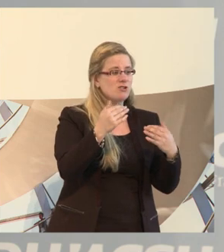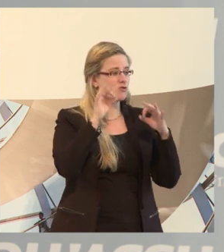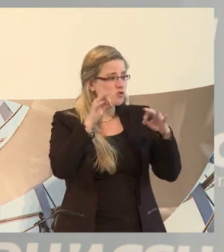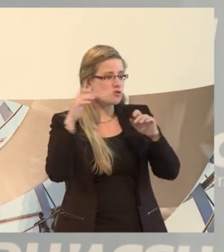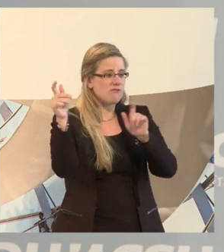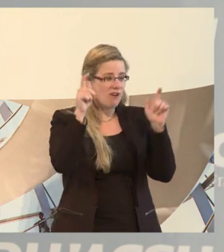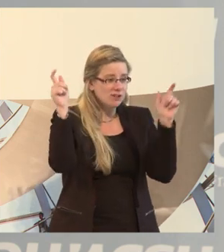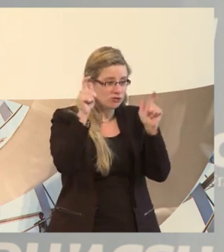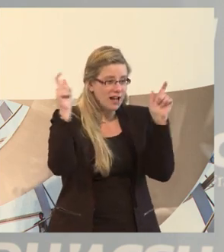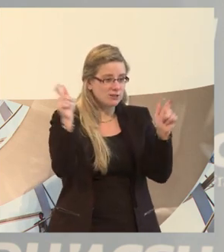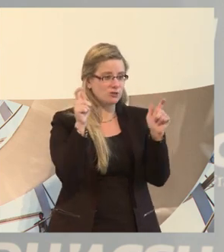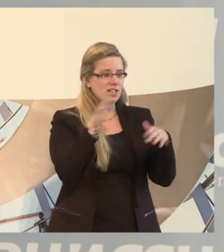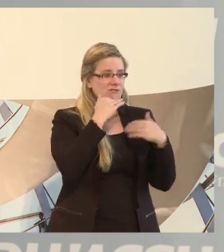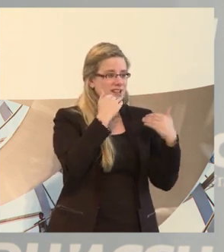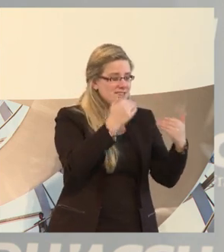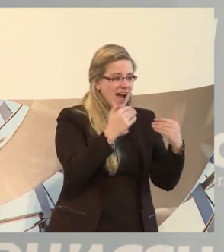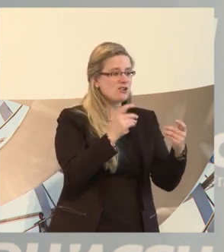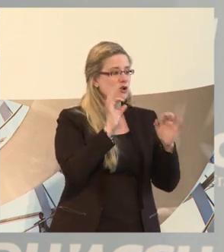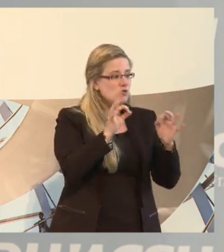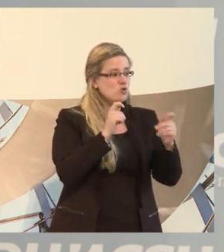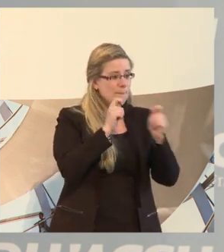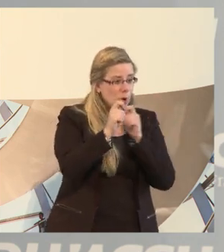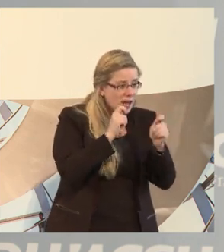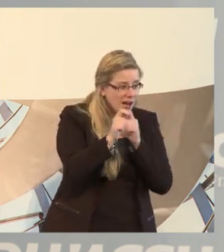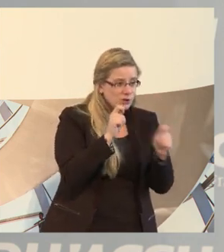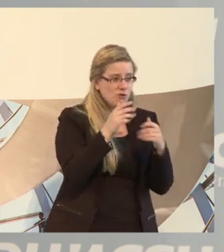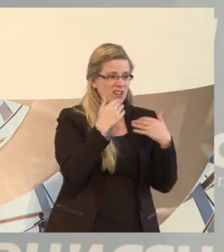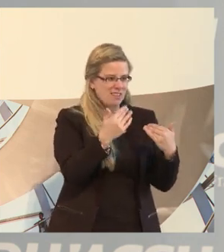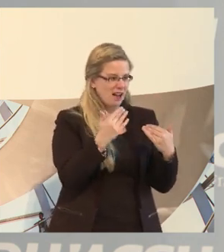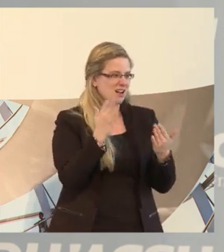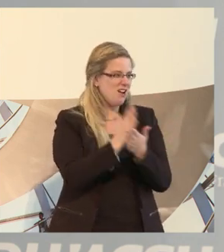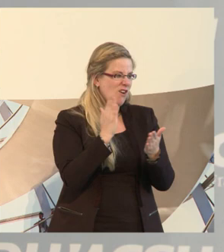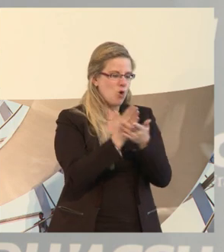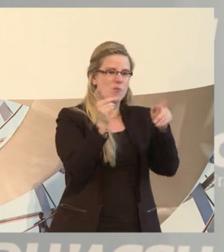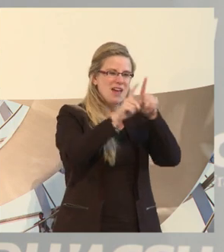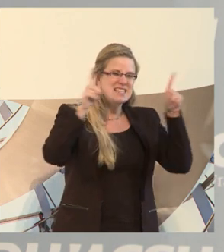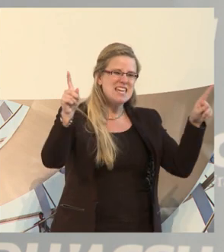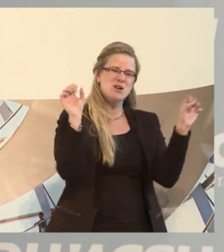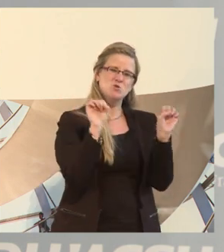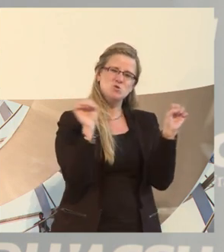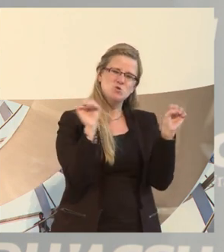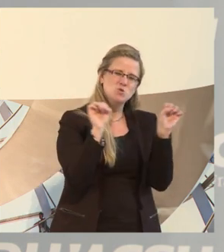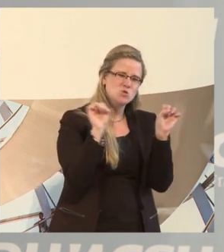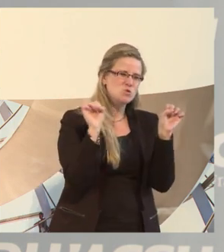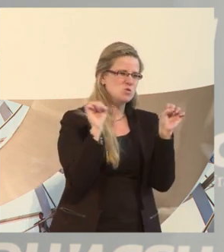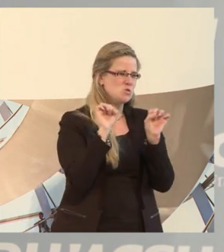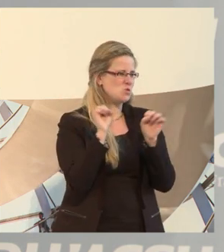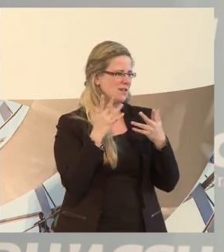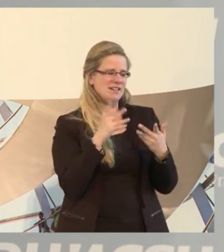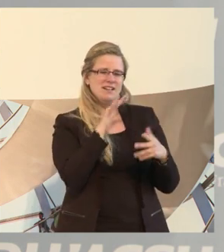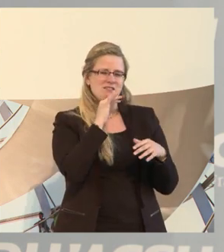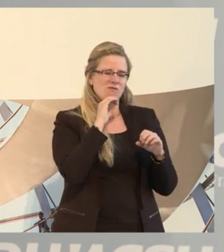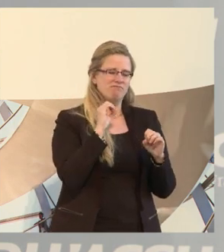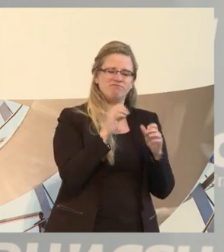für die Moderation. Es ist ja nicht einfach so ein komplexes Thema bei den Organisatoren, bei Ihnen allen, die Sie von teils sehr